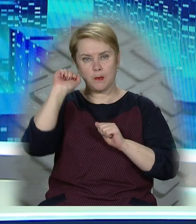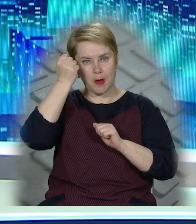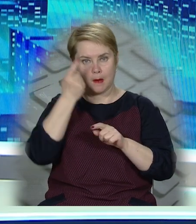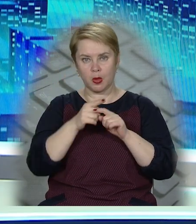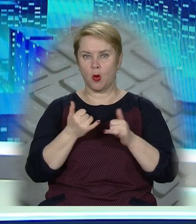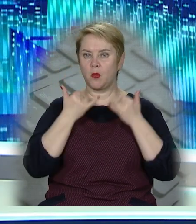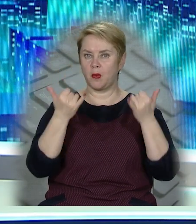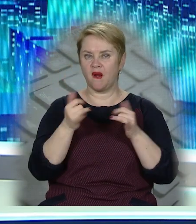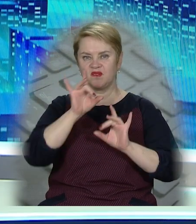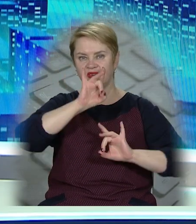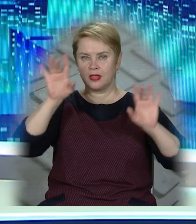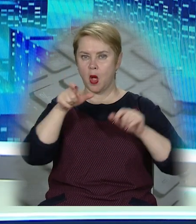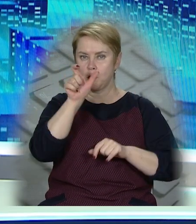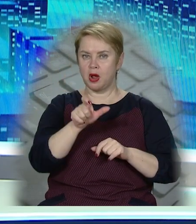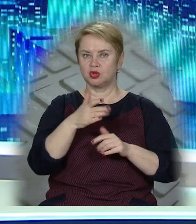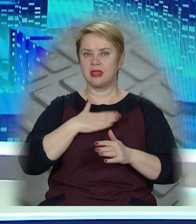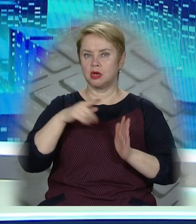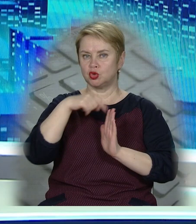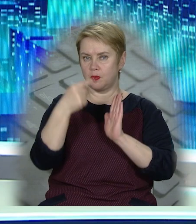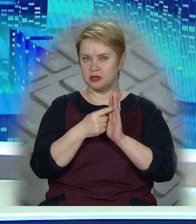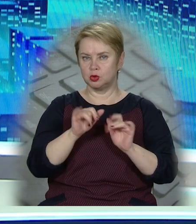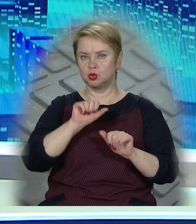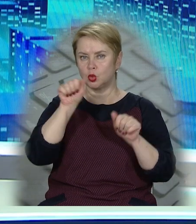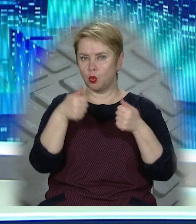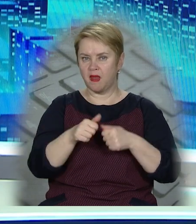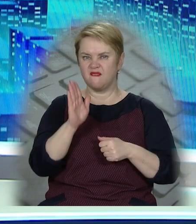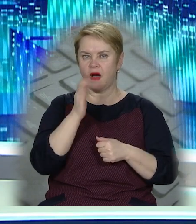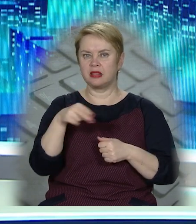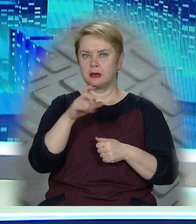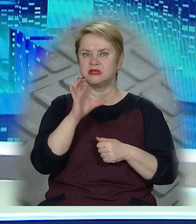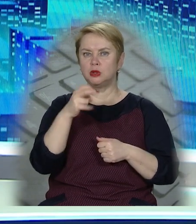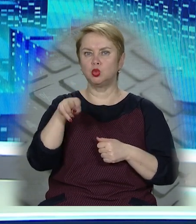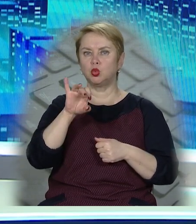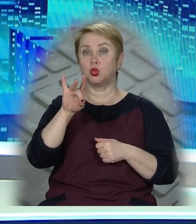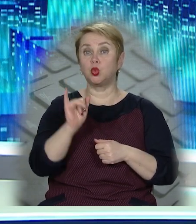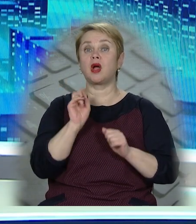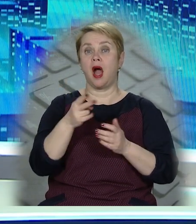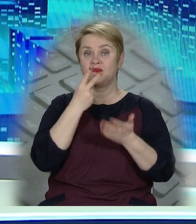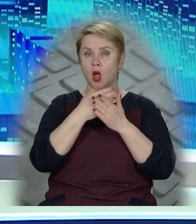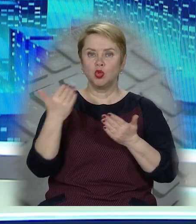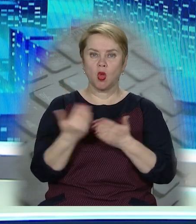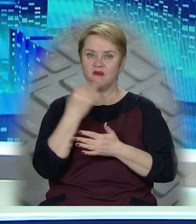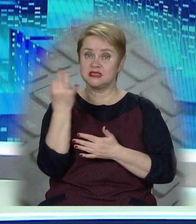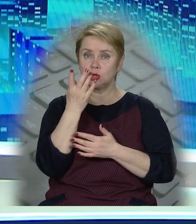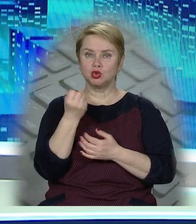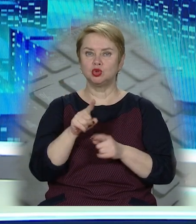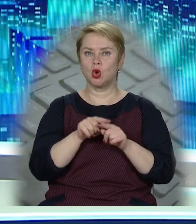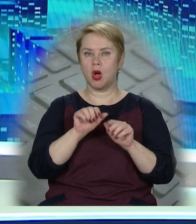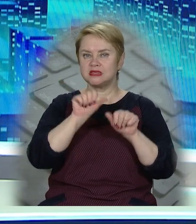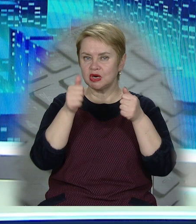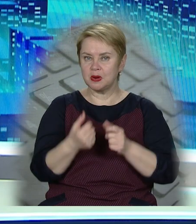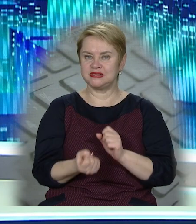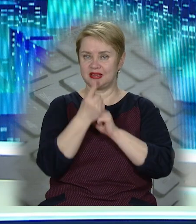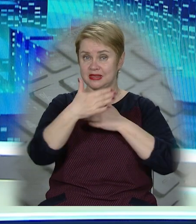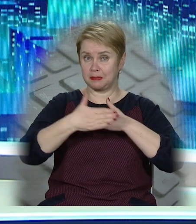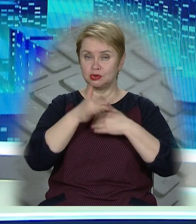пам'ятку, яку присвятили видатному мешканцю нашого міста скульптору Вадиму Сідуру. Як виглядає нова цікавенка та скільки ще зображень